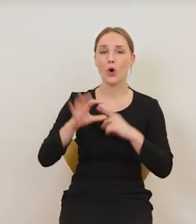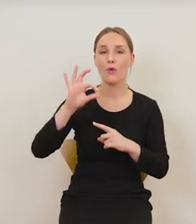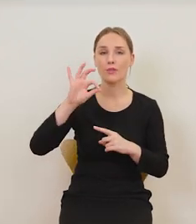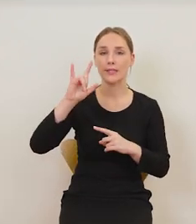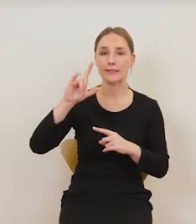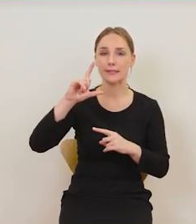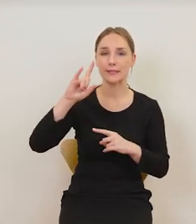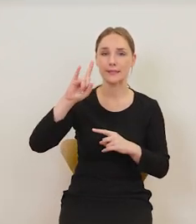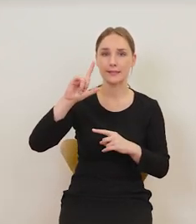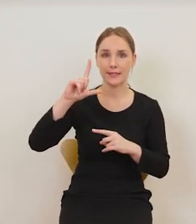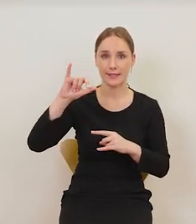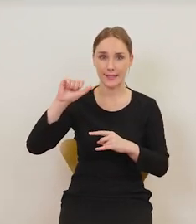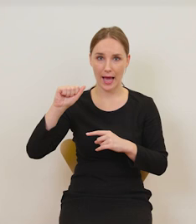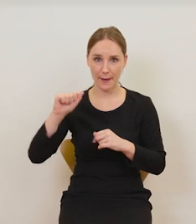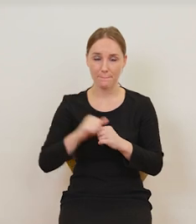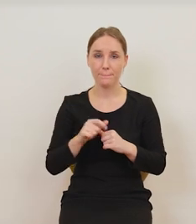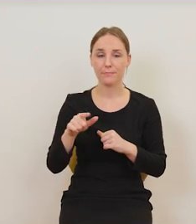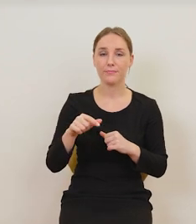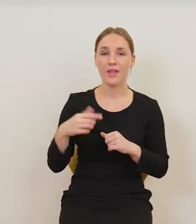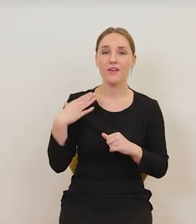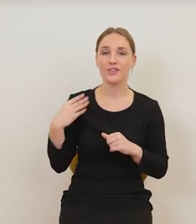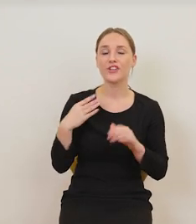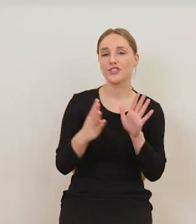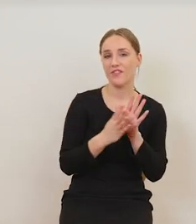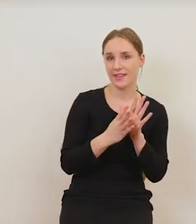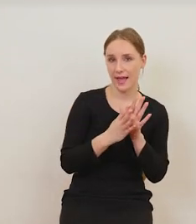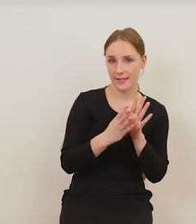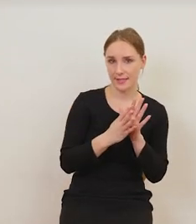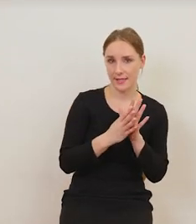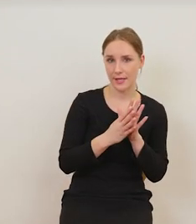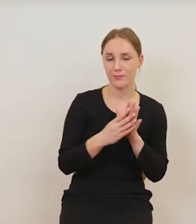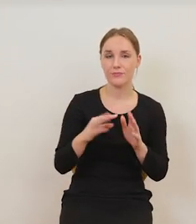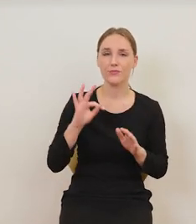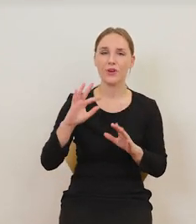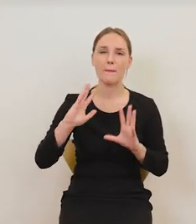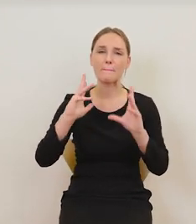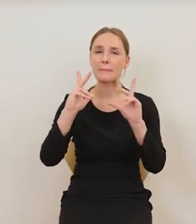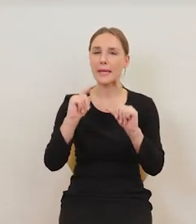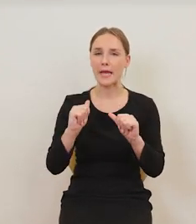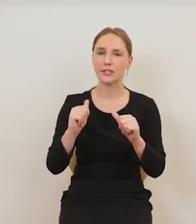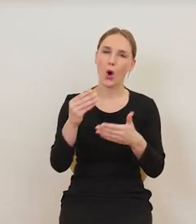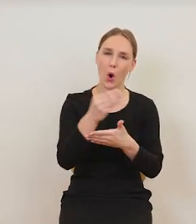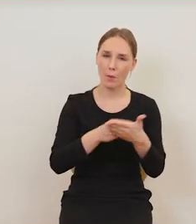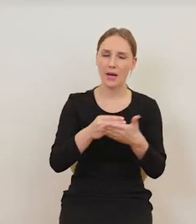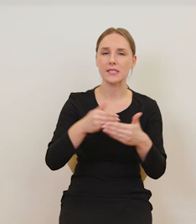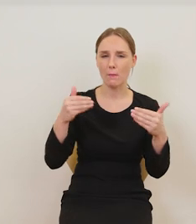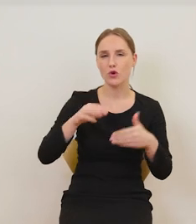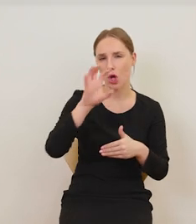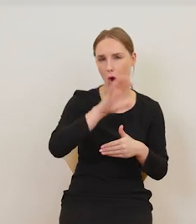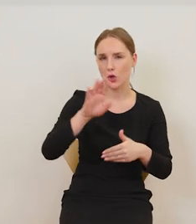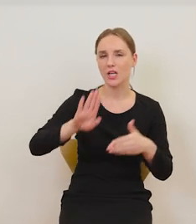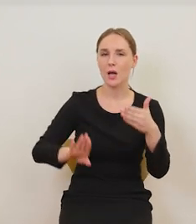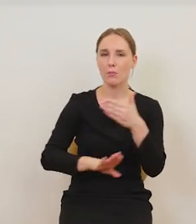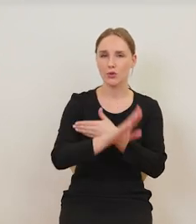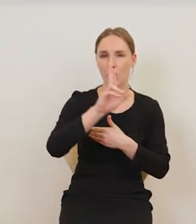pracujący w Katanii w XIX wieku. Przepiękny. Jego obrazy można oglądać w Katanii w Muzeum